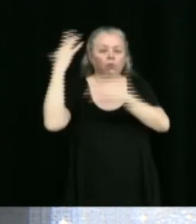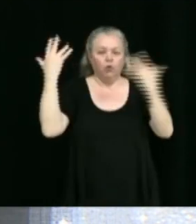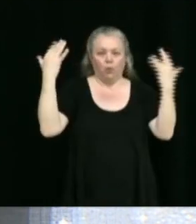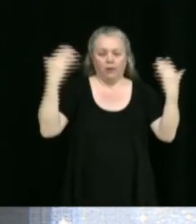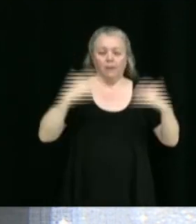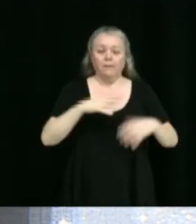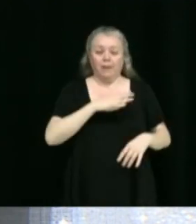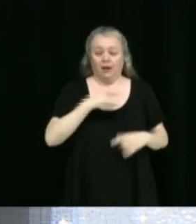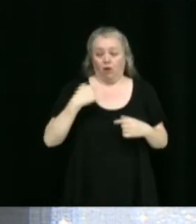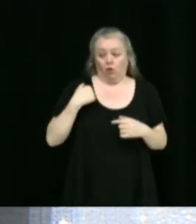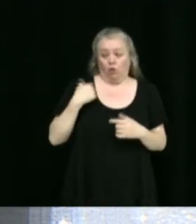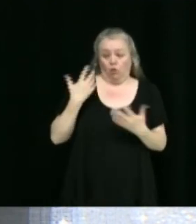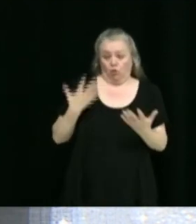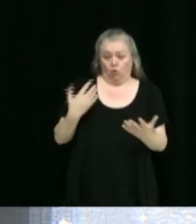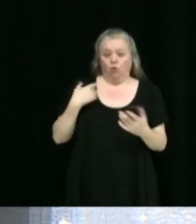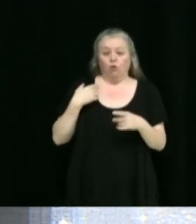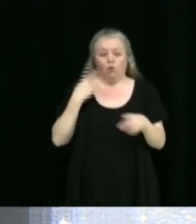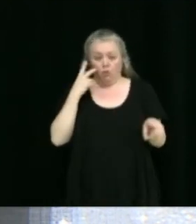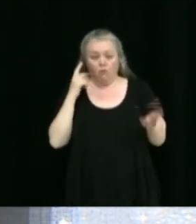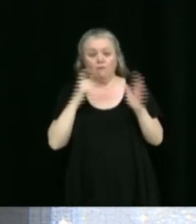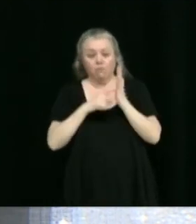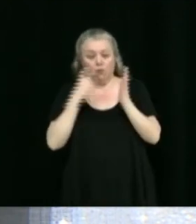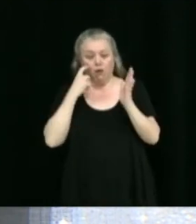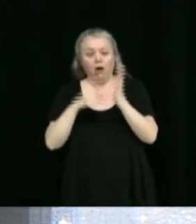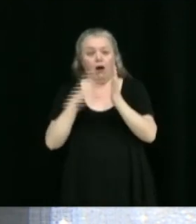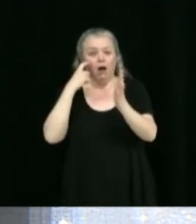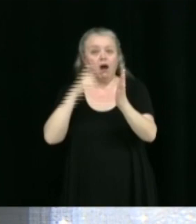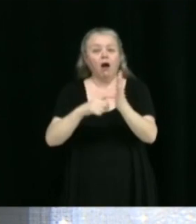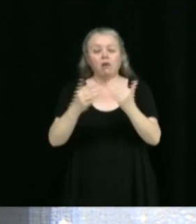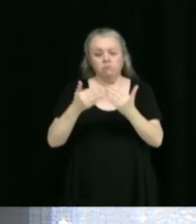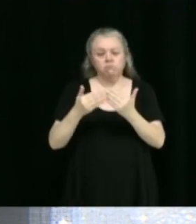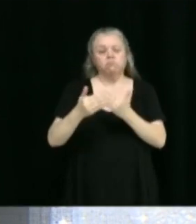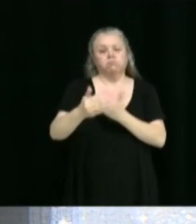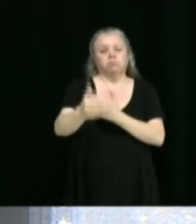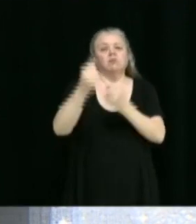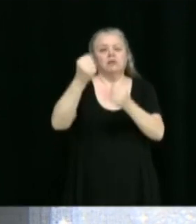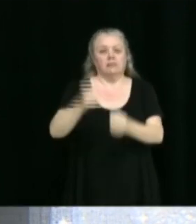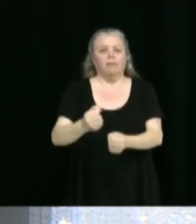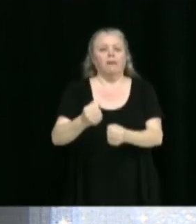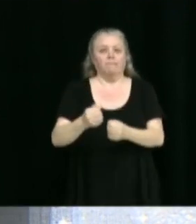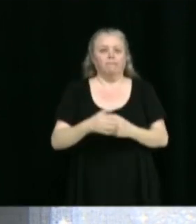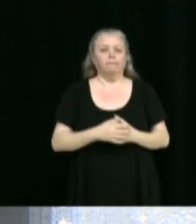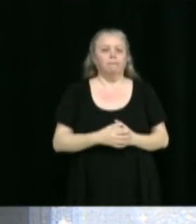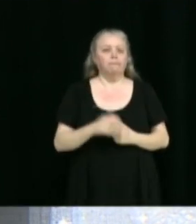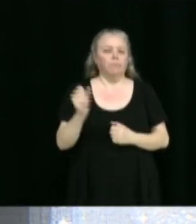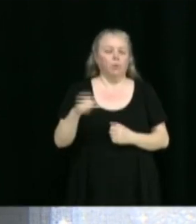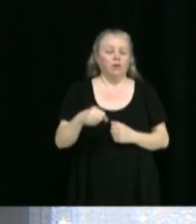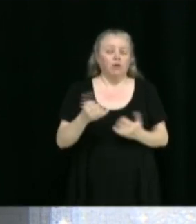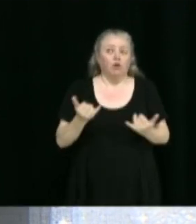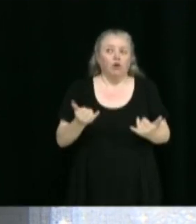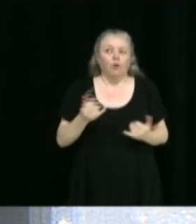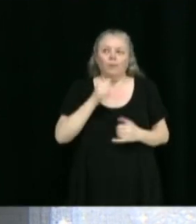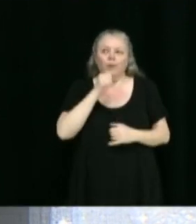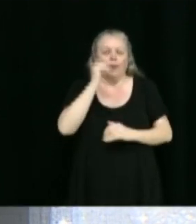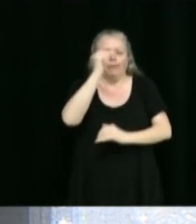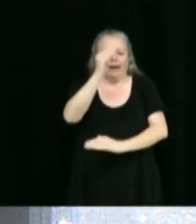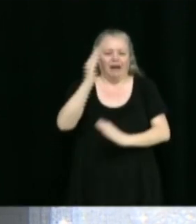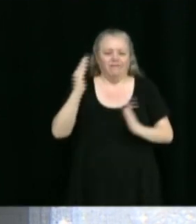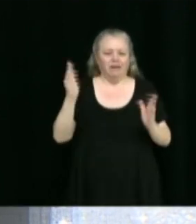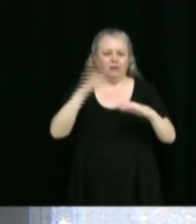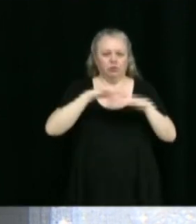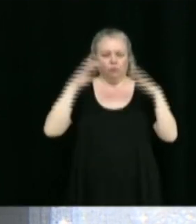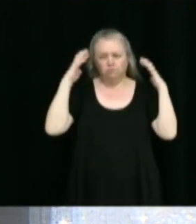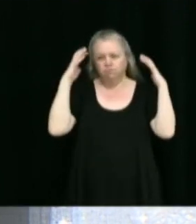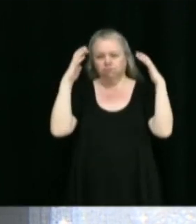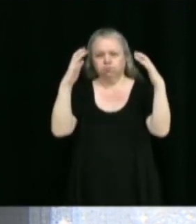récemment et avec les outils dont on s'est dotés, on va être en mesure de le faire. Donc, je crois que ce n pas parfait au niveau de la canopée. Ce n